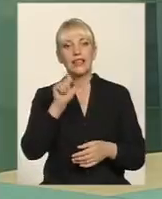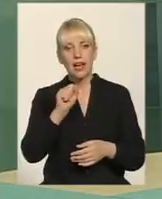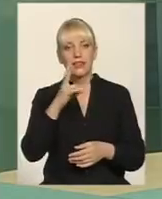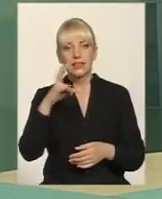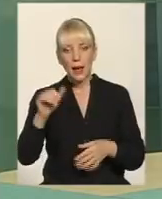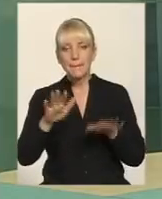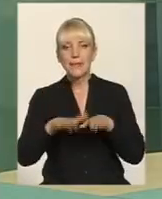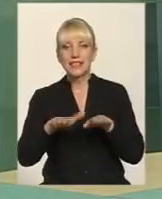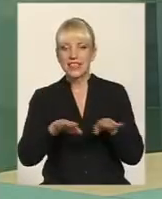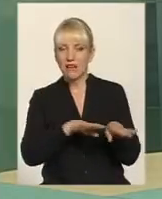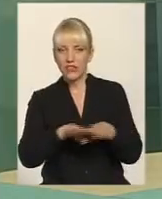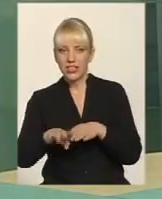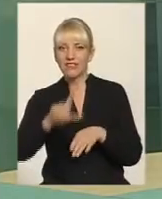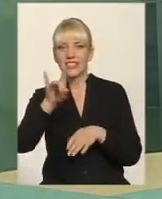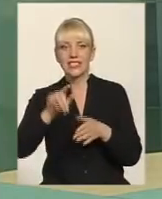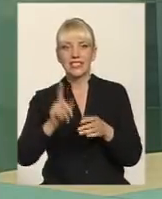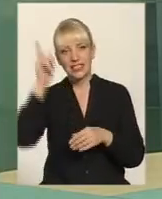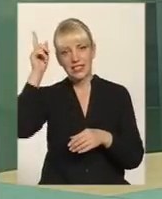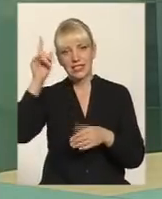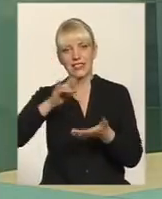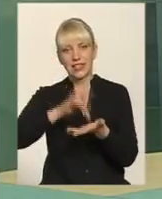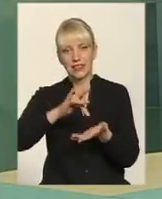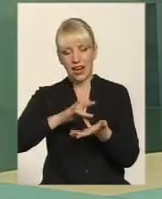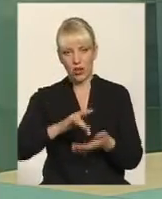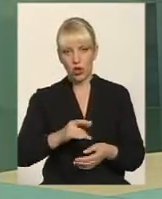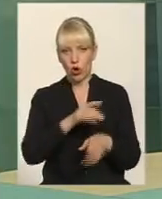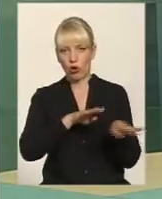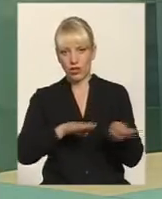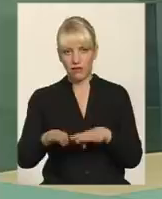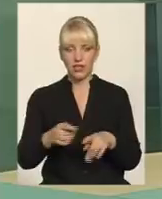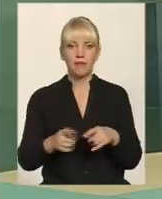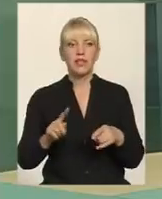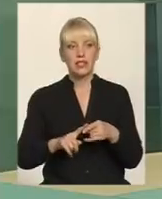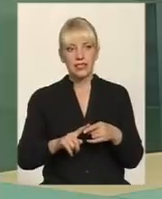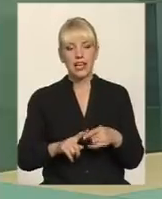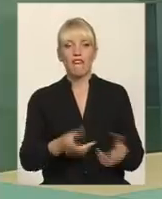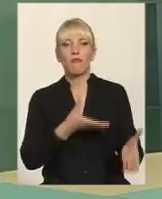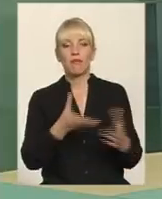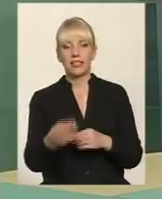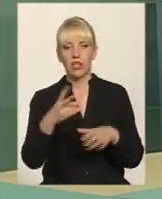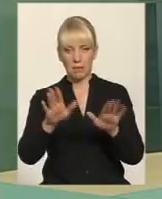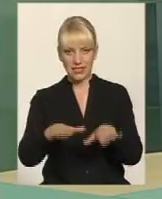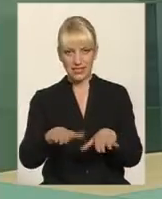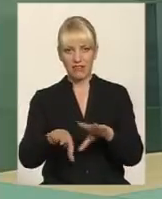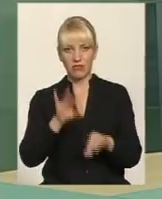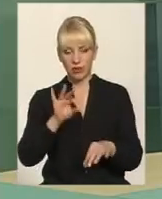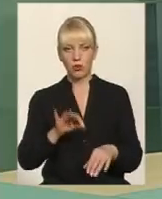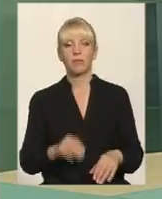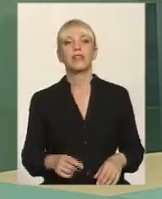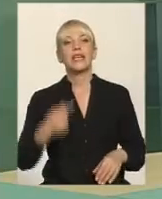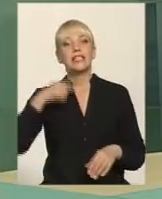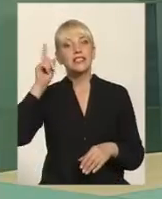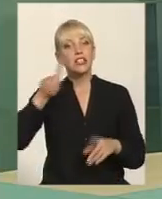Ось. Але це тільки початок, який, ну, не суттєво, але вже вплинув на місцеві бюджети. Взагалі, от, знаєте, багато речей,